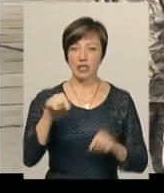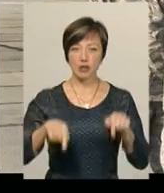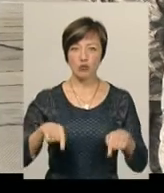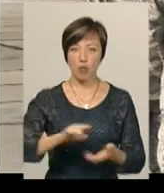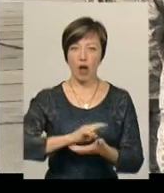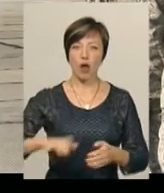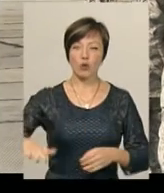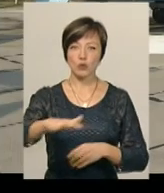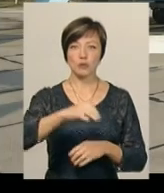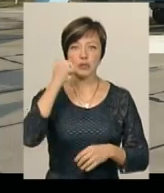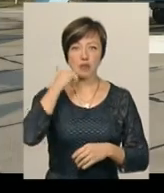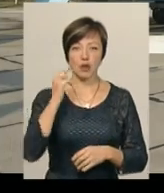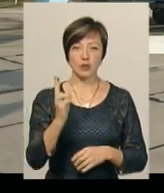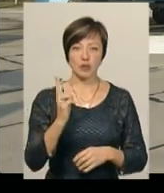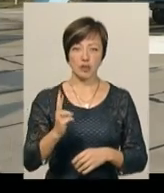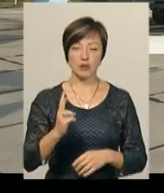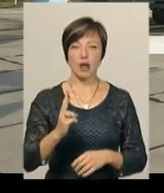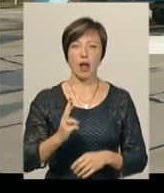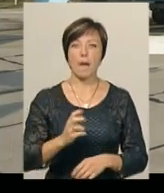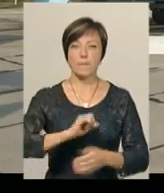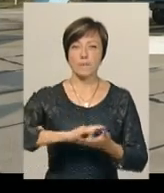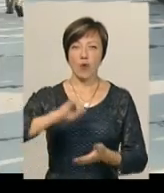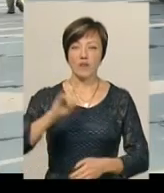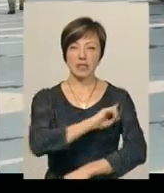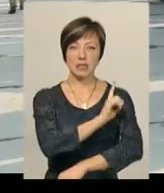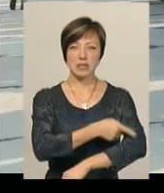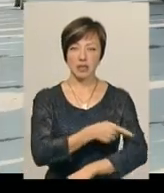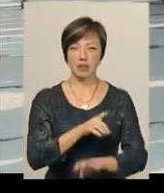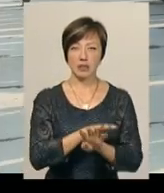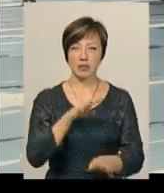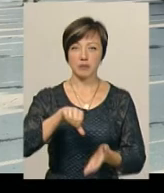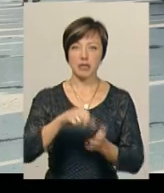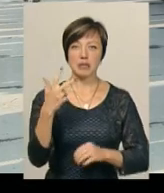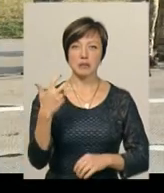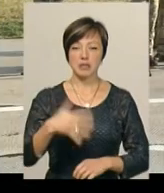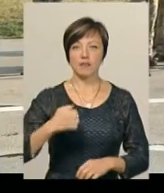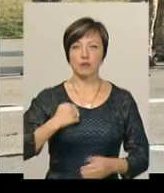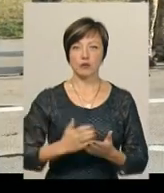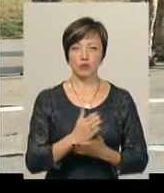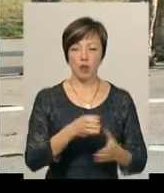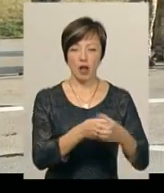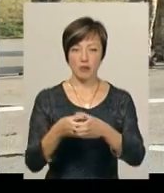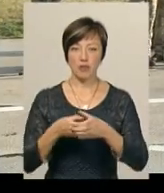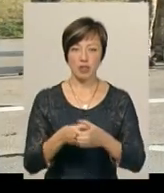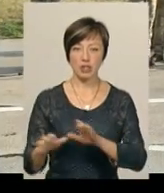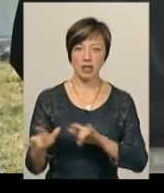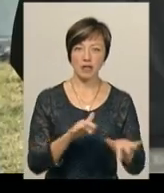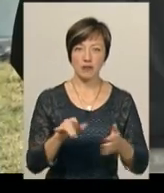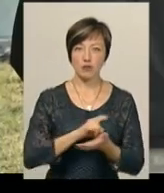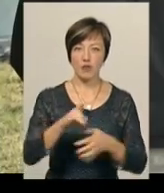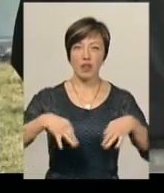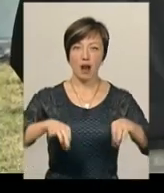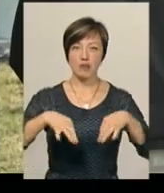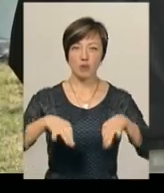аеродромі у Старокостянтинові. Витріна сила української армії представляє 350 військовослужбовців. Це екіпажи тактичної та військово